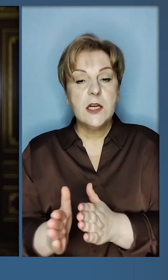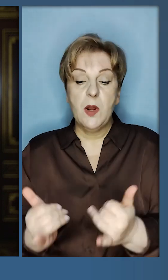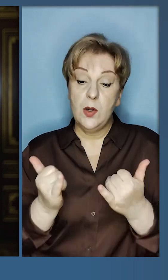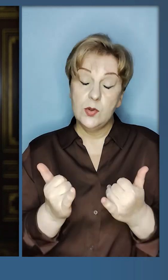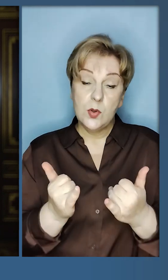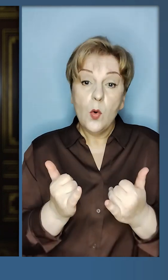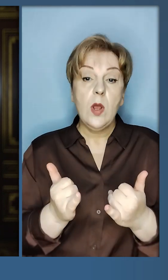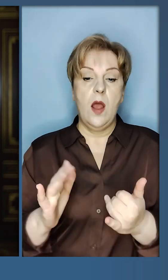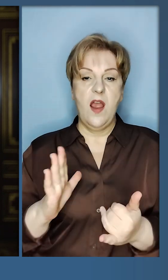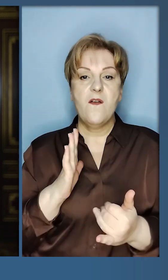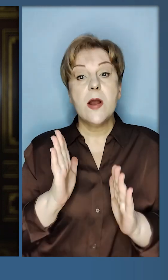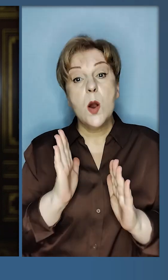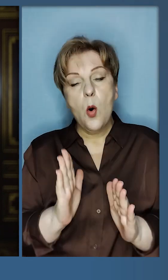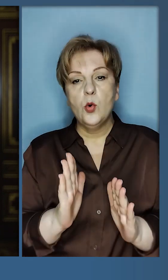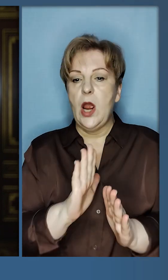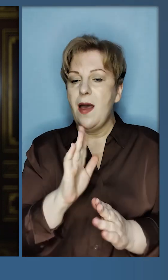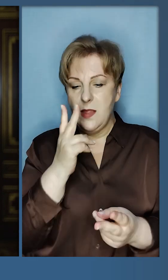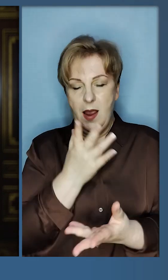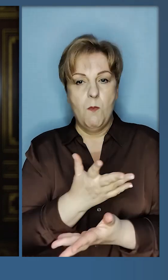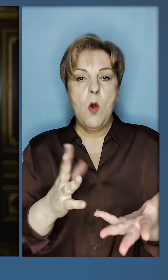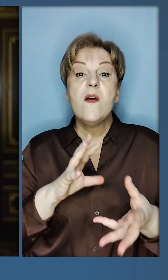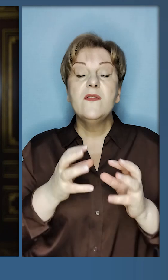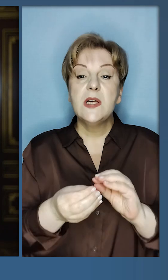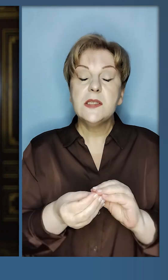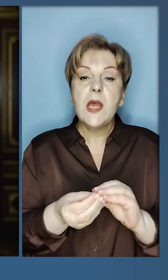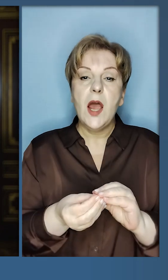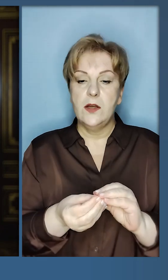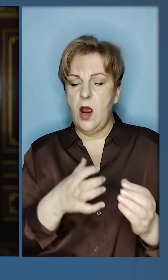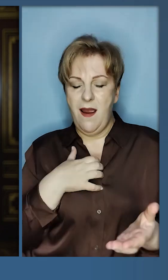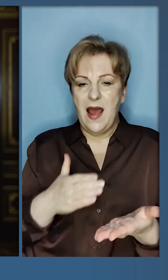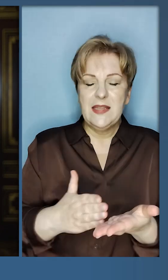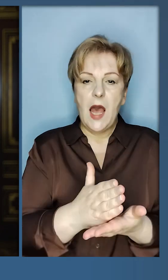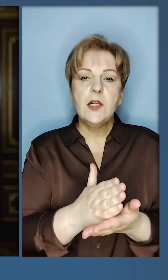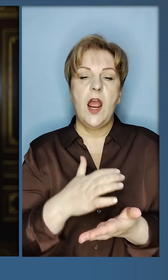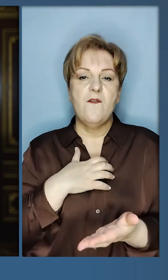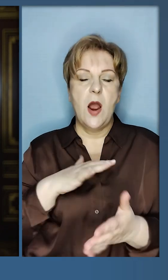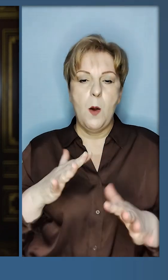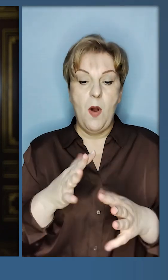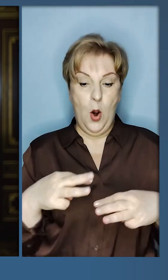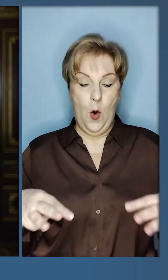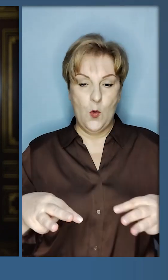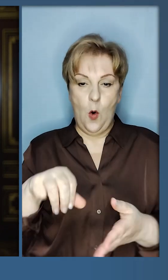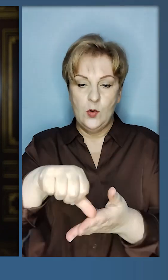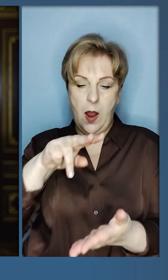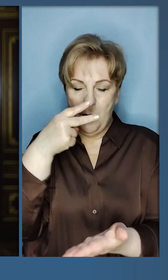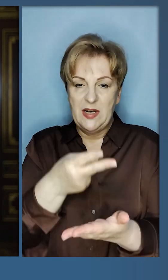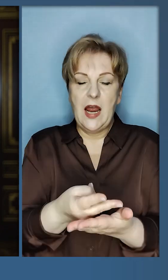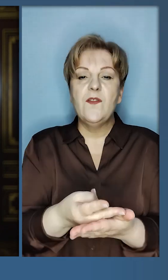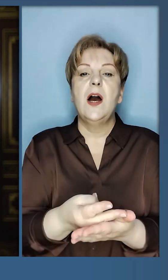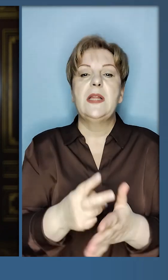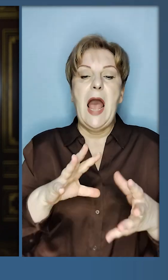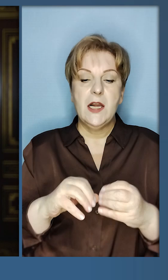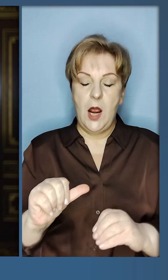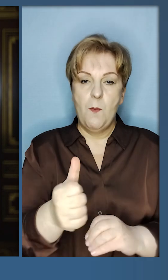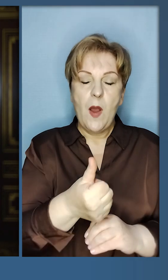режимі. Сьогодні відбулася хоч і не публічна, але все ж таки стратегічна важлива подія. Урядовці представили